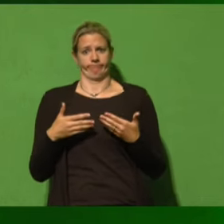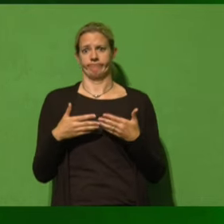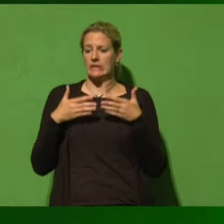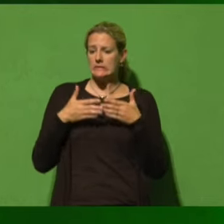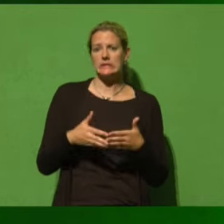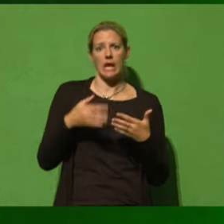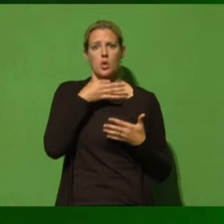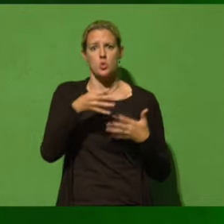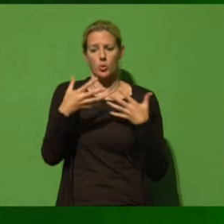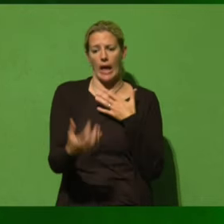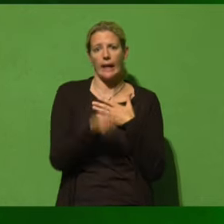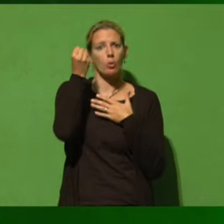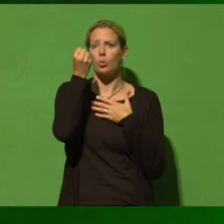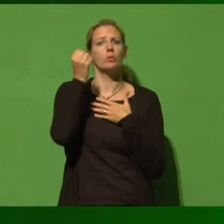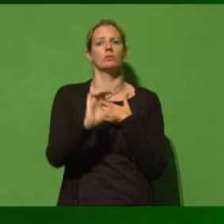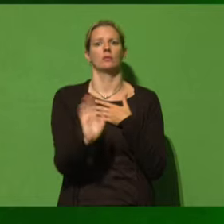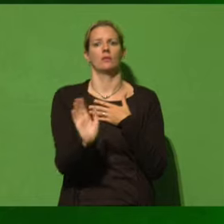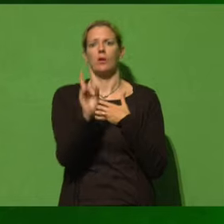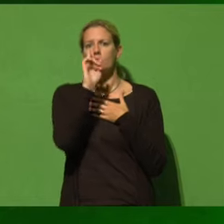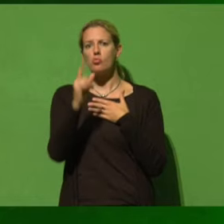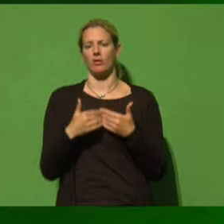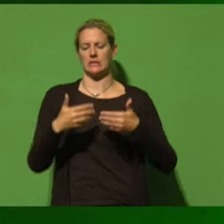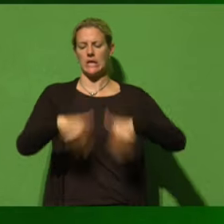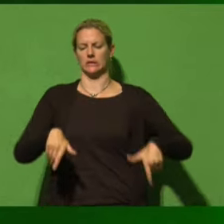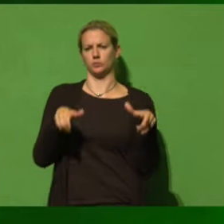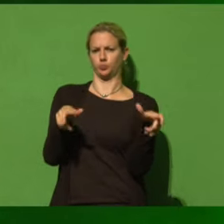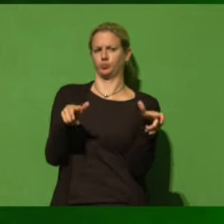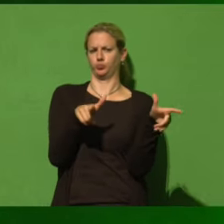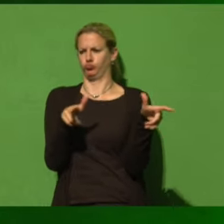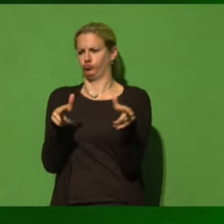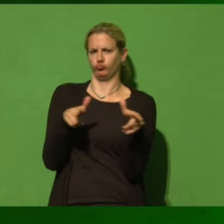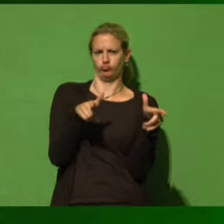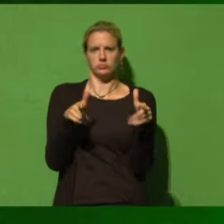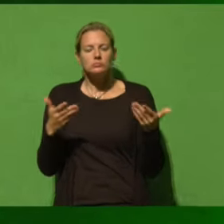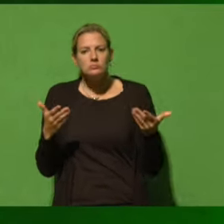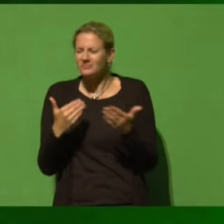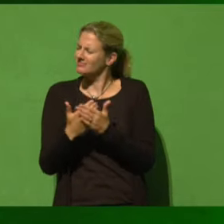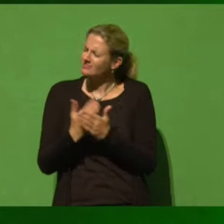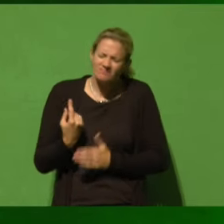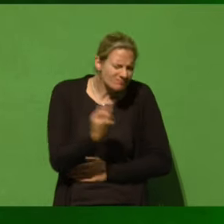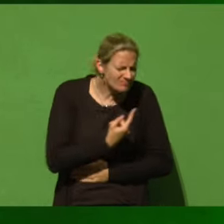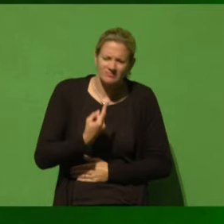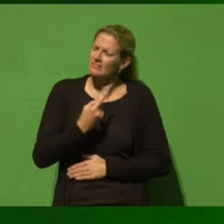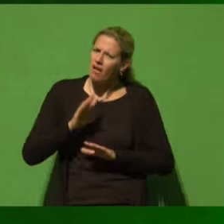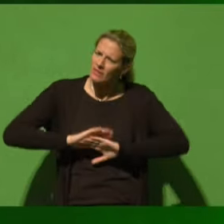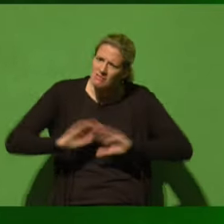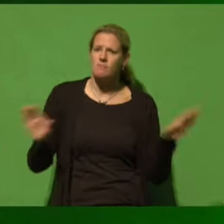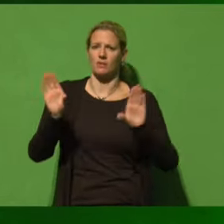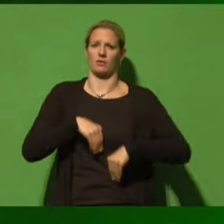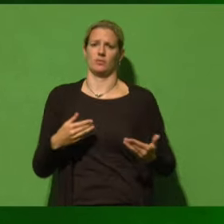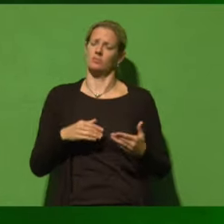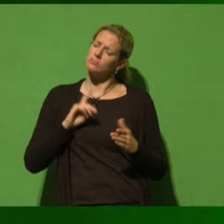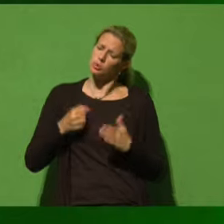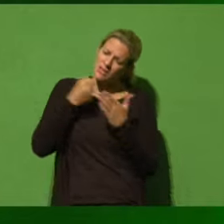wir de facto nur ein Grenzregime errichten. Das ist etwas, was wir nie, nie zulassen dürfen, was wir dafür